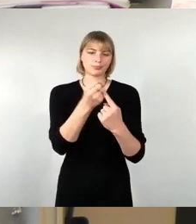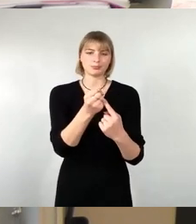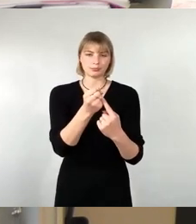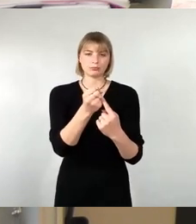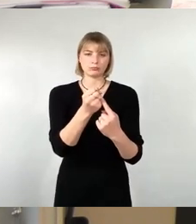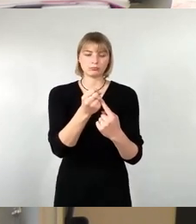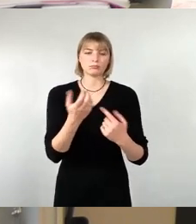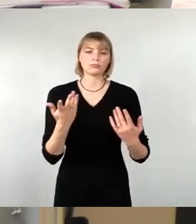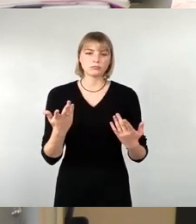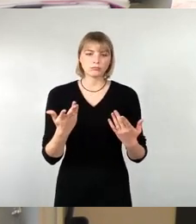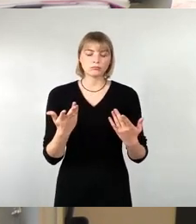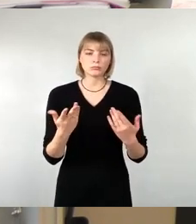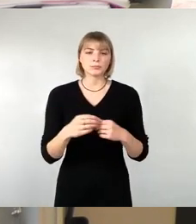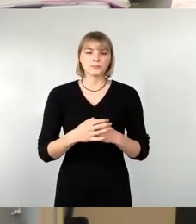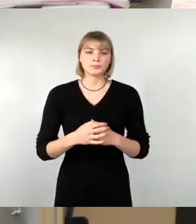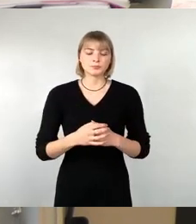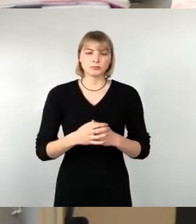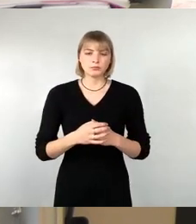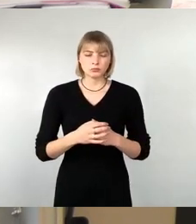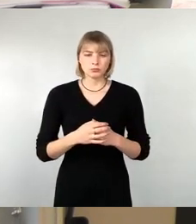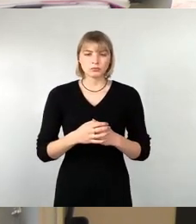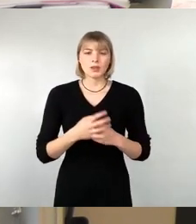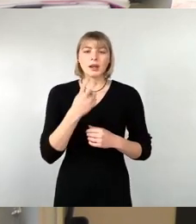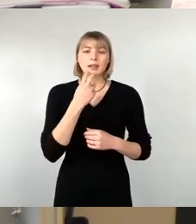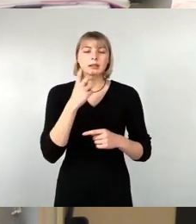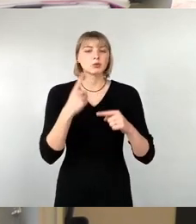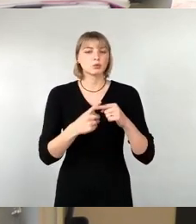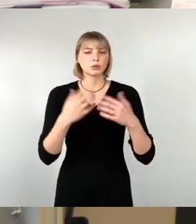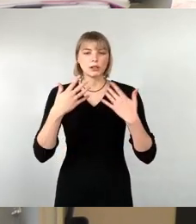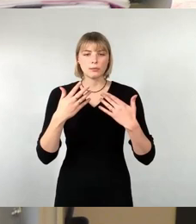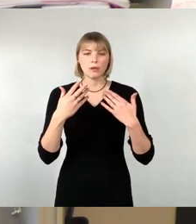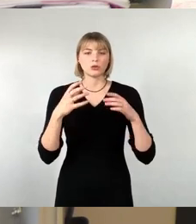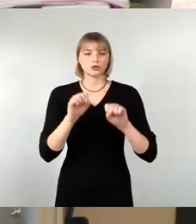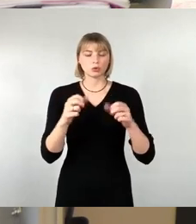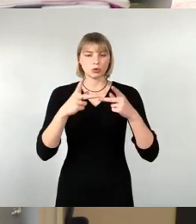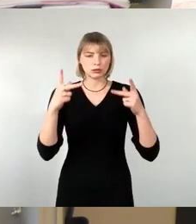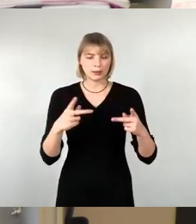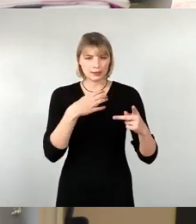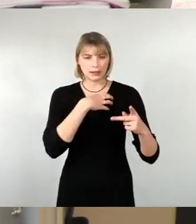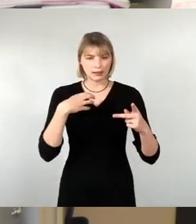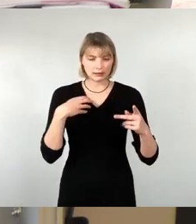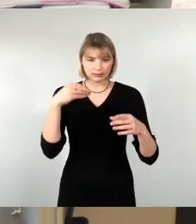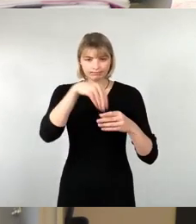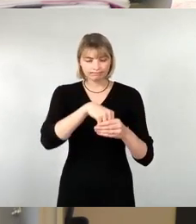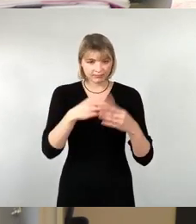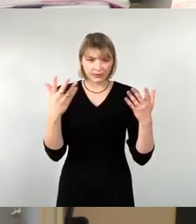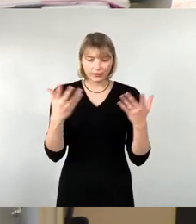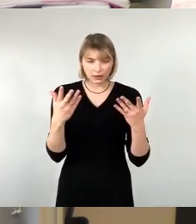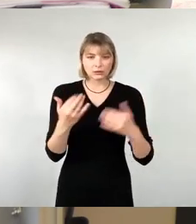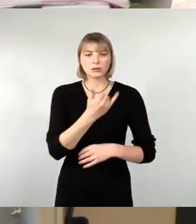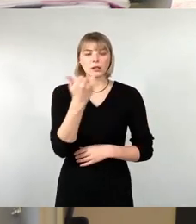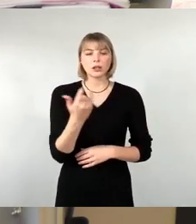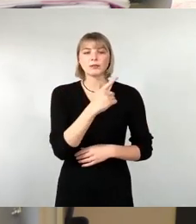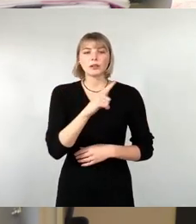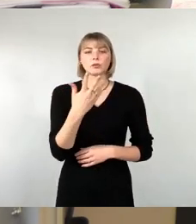integrierten Energie und Klimaschutzkonzept Dresden wird das Jahr 2035 als